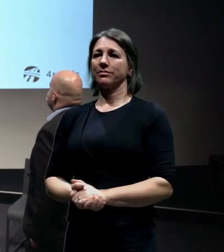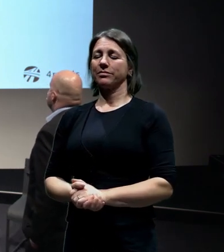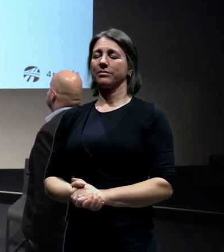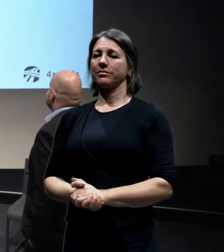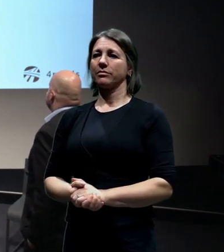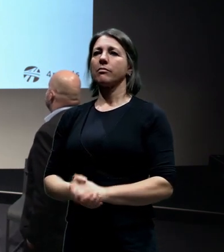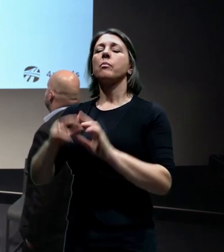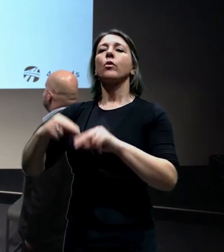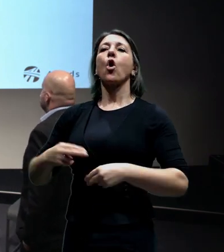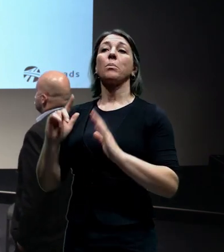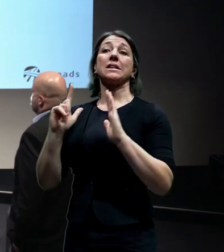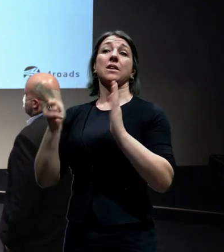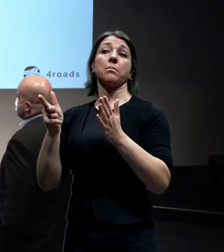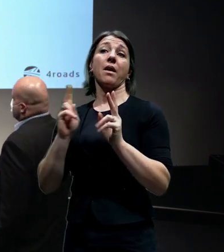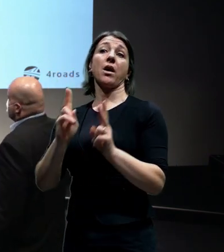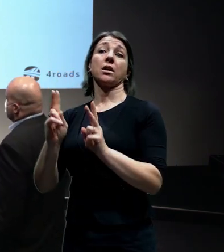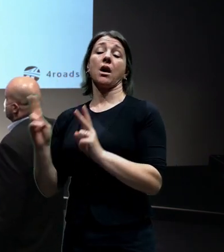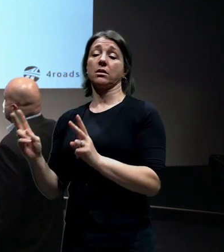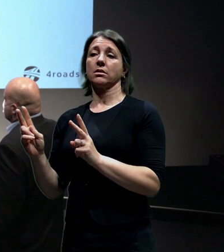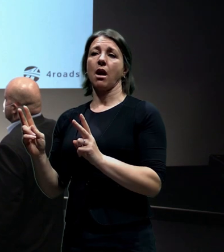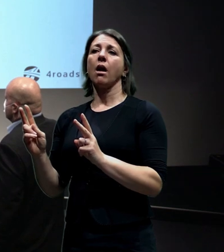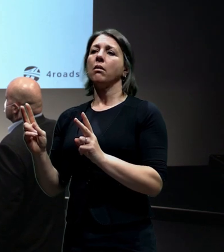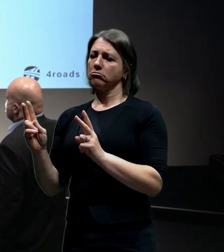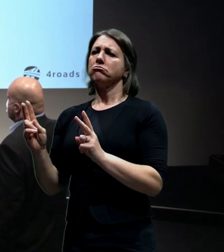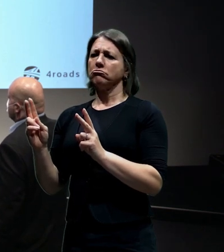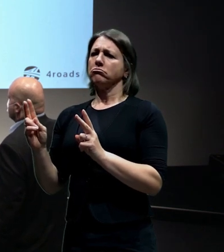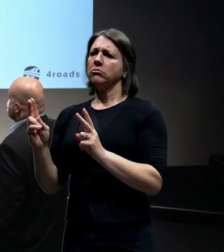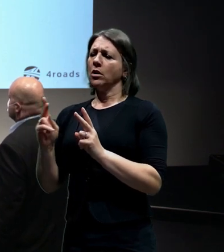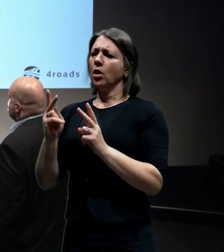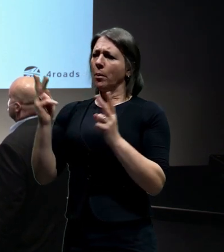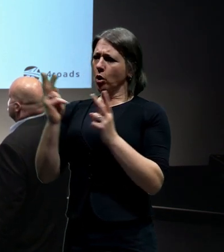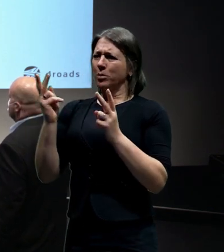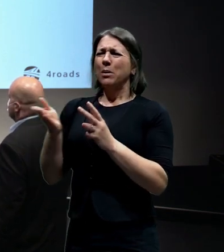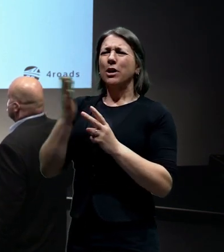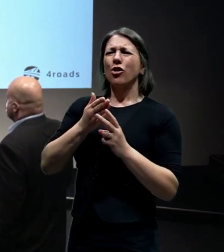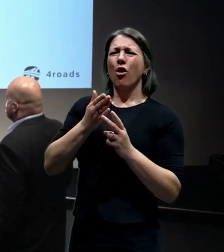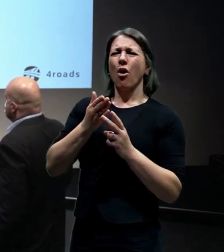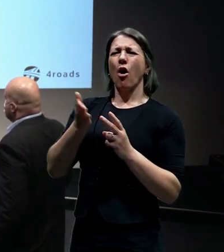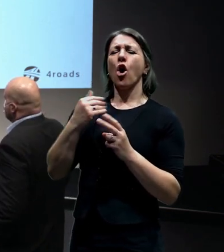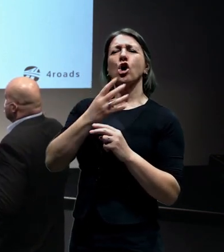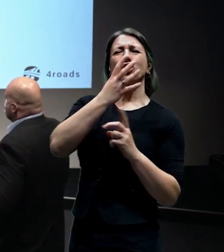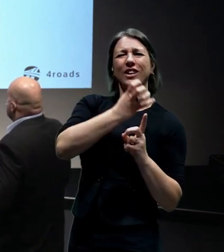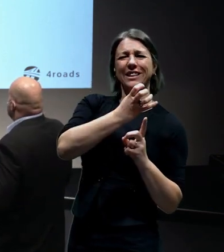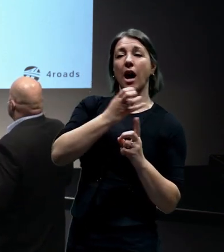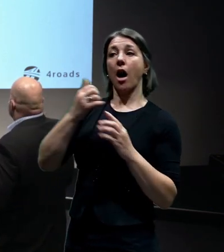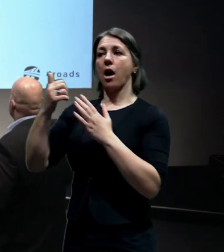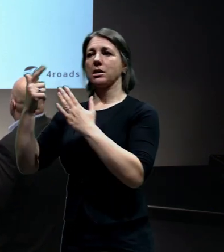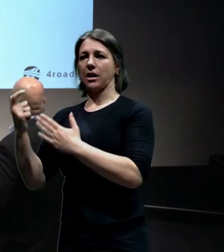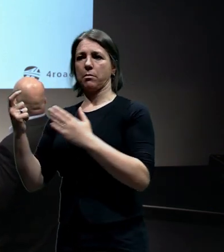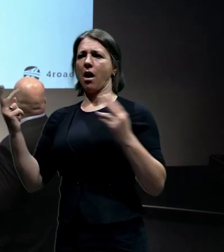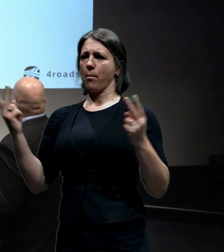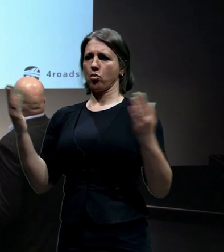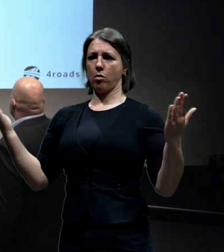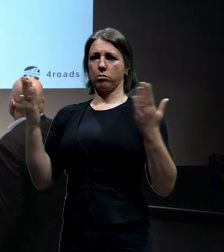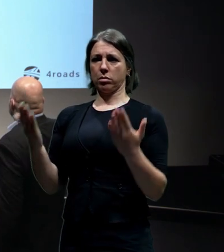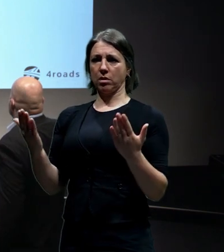Varianta 7. to je v podstatě ta varianta, respektive modifikace té varianty 4, kdy my jdeme